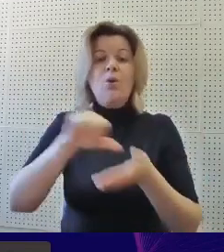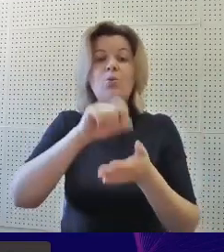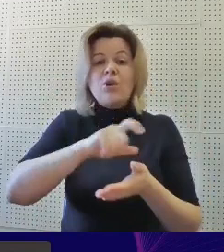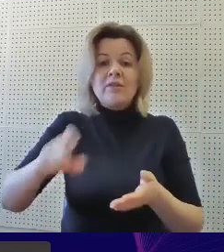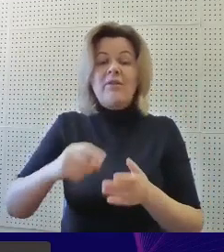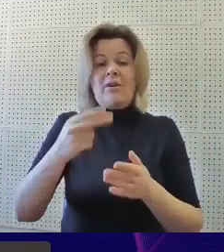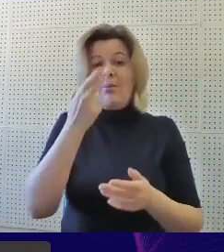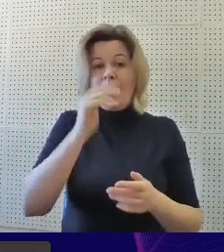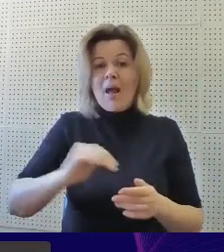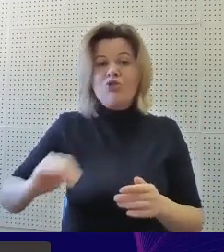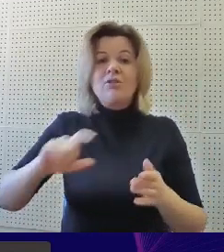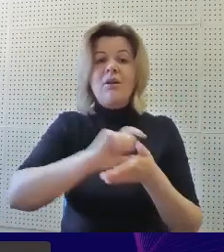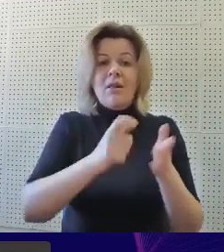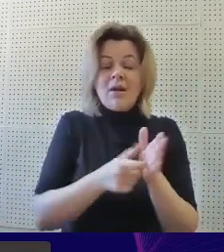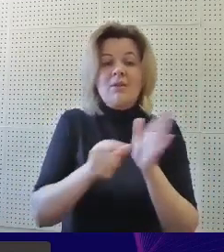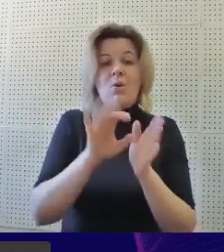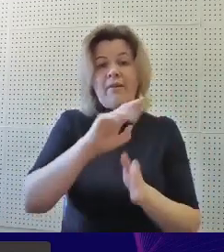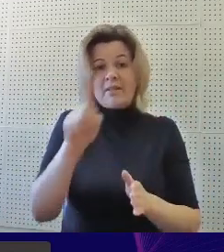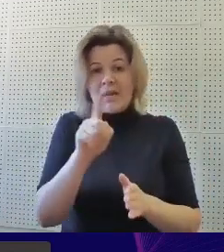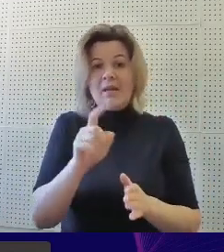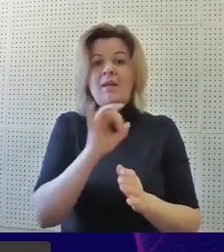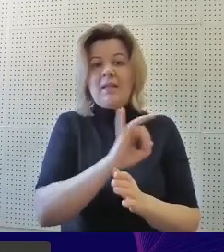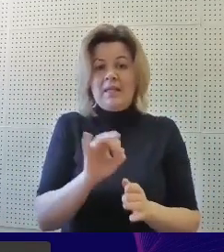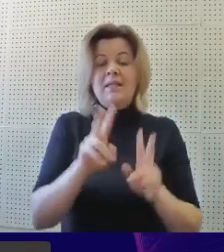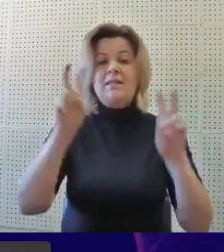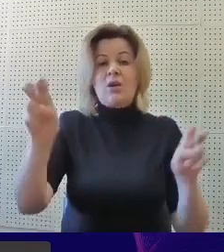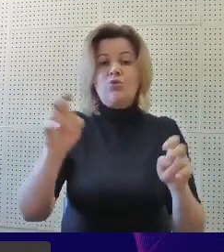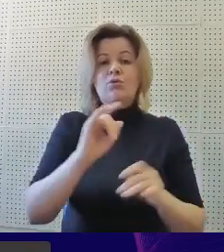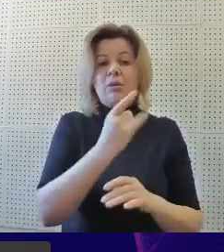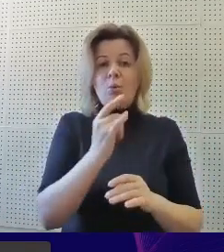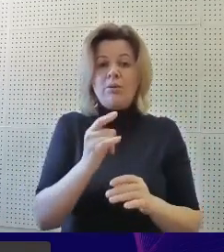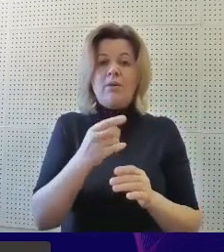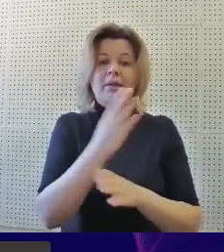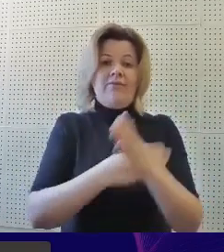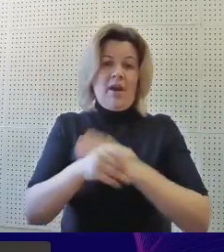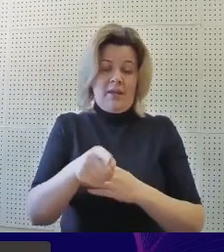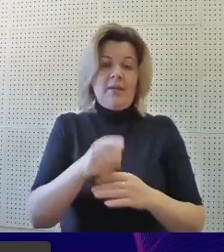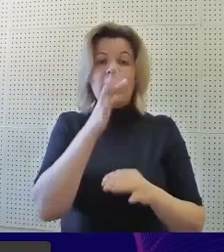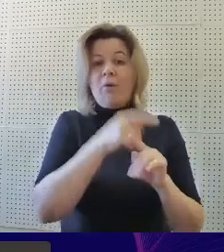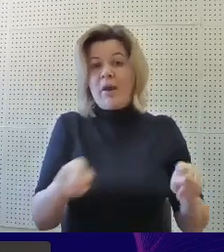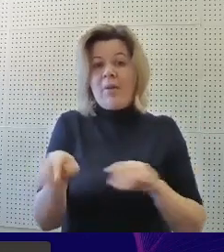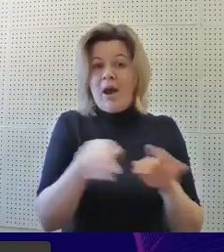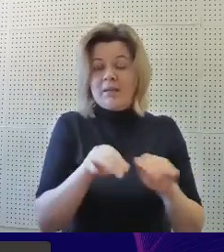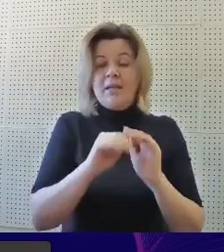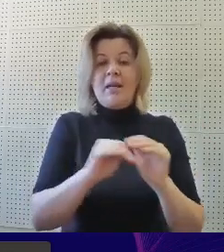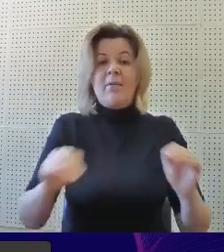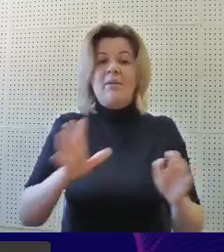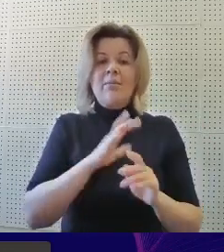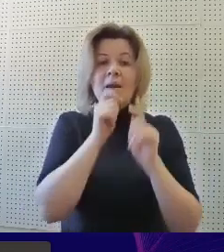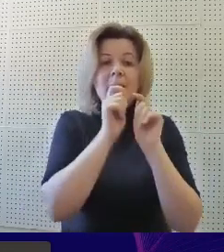ученики младших классов с ОВЗ и статусом «Ребенок-инвалид». В ходе акции ребятам были